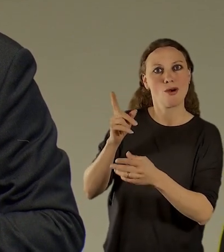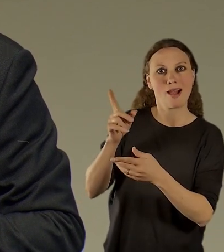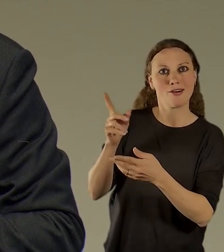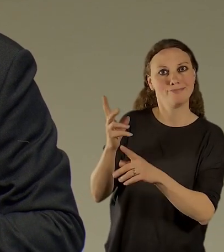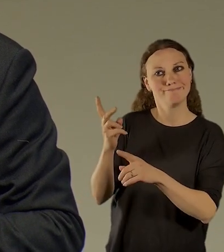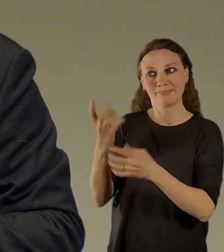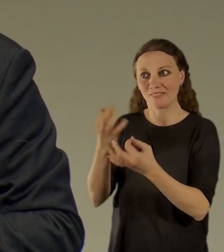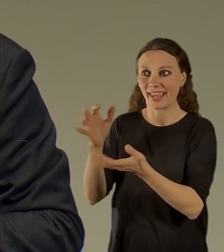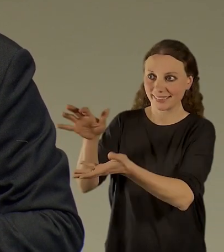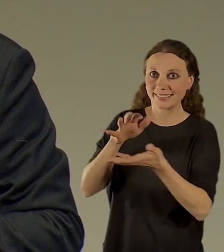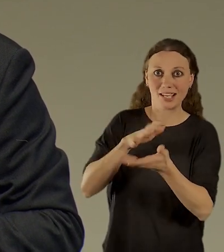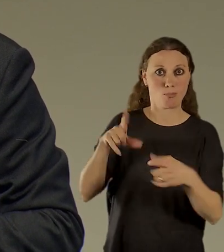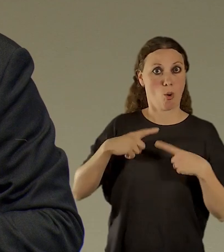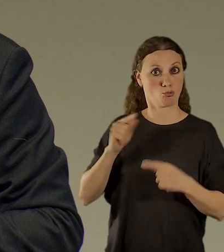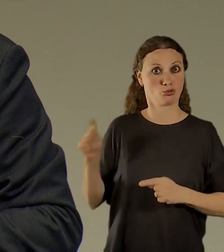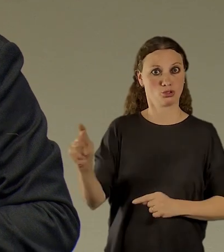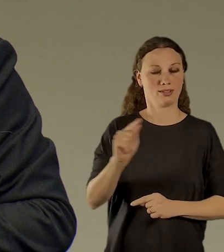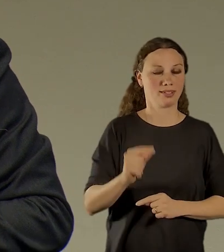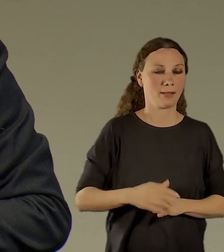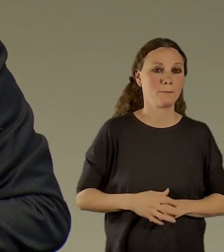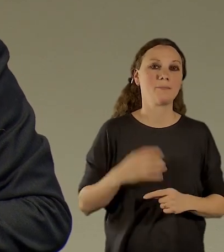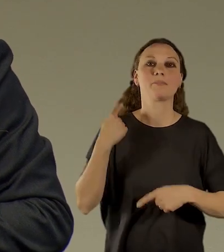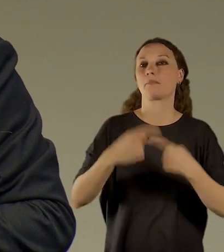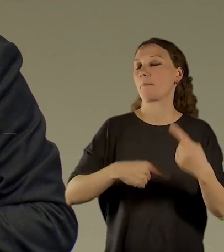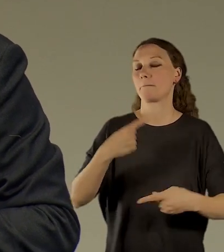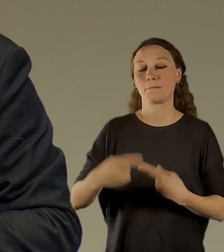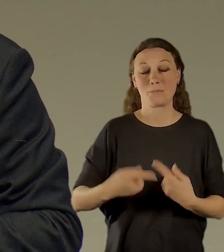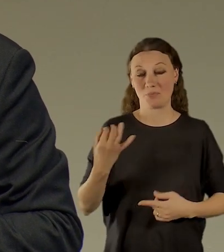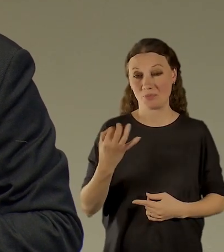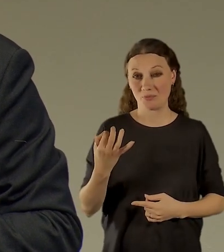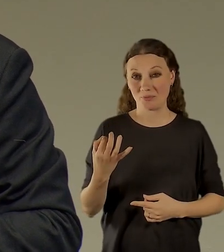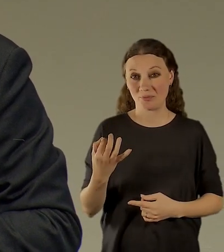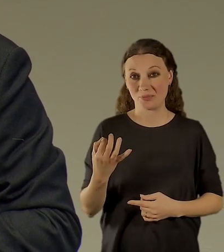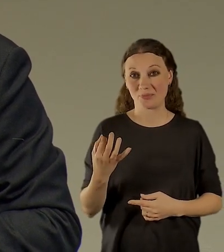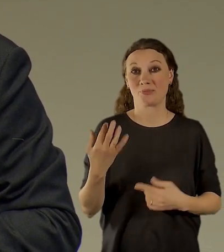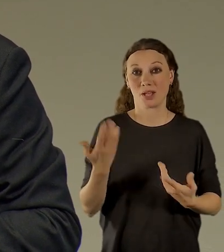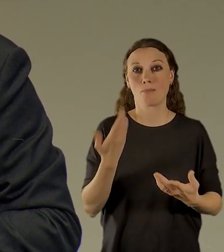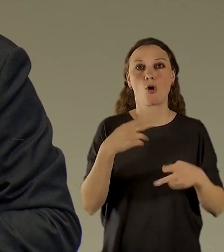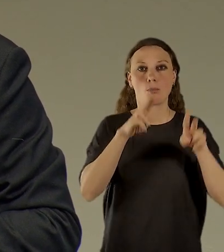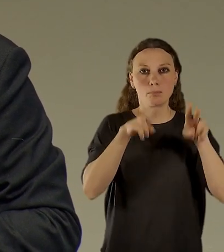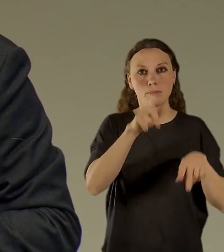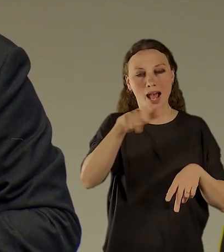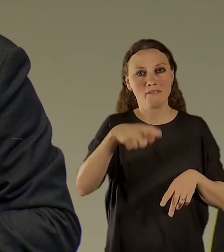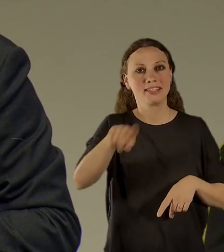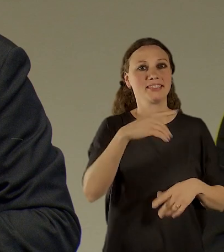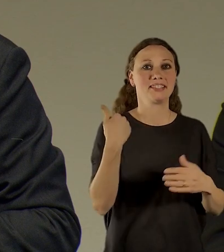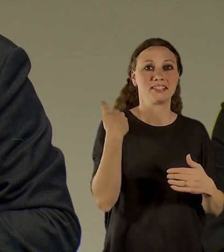když to psali právníci v Senátu a potom v Poslanecké sněmovně,